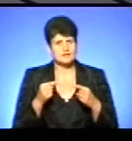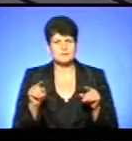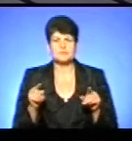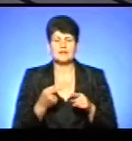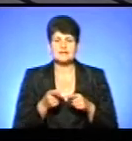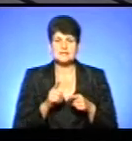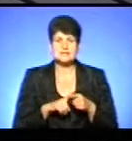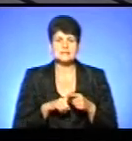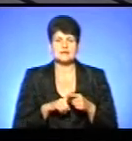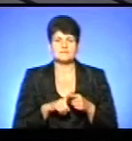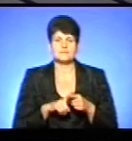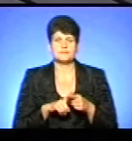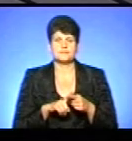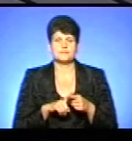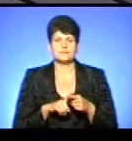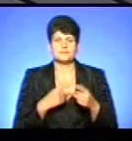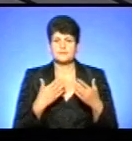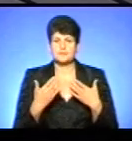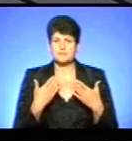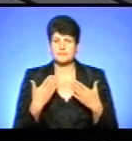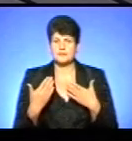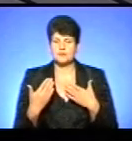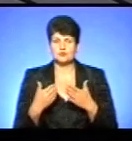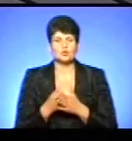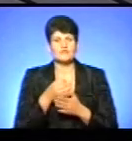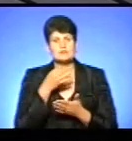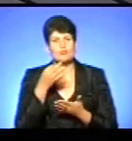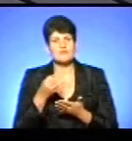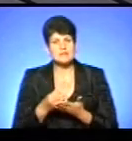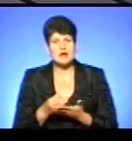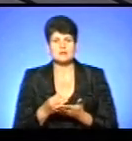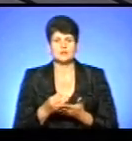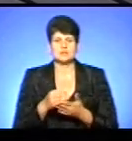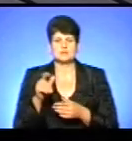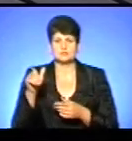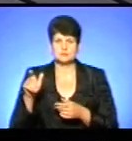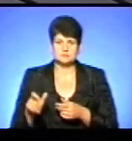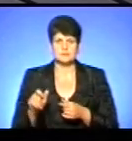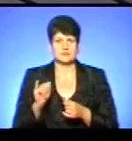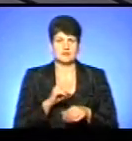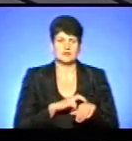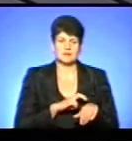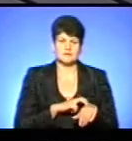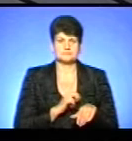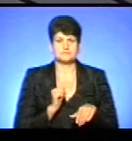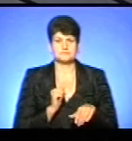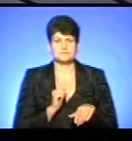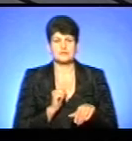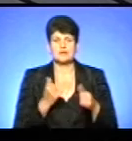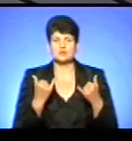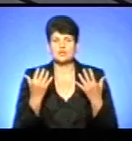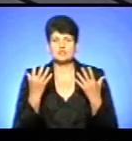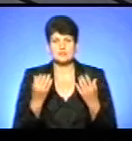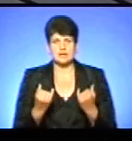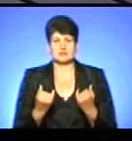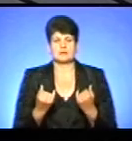зовсім підходи до відповідальності як пацієнта, так і лікаря. Тобто на сьогоднішній